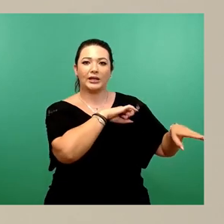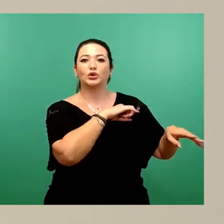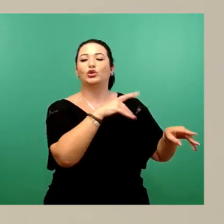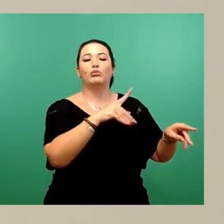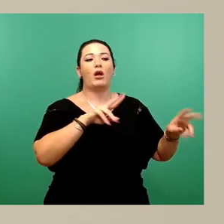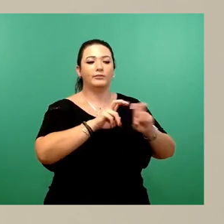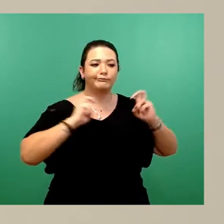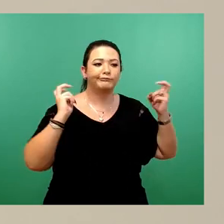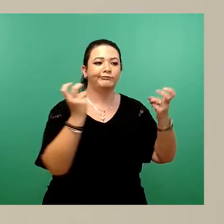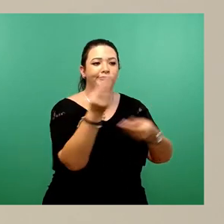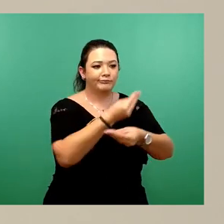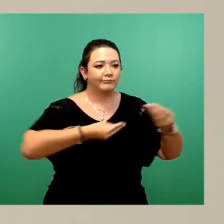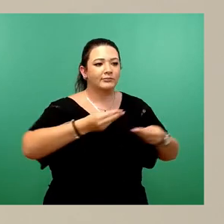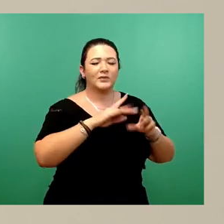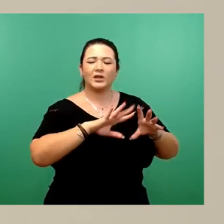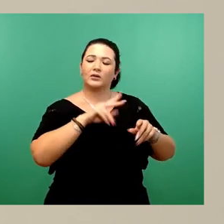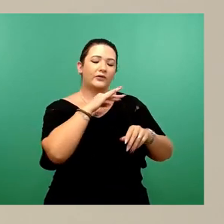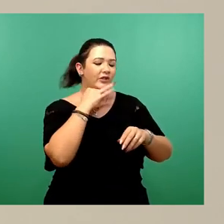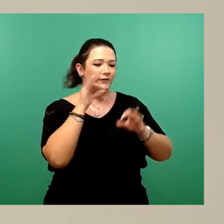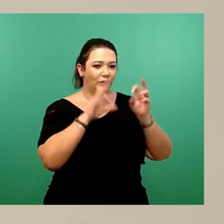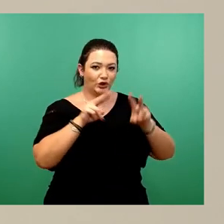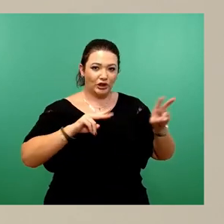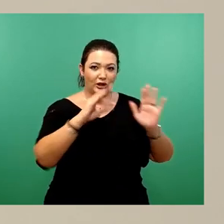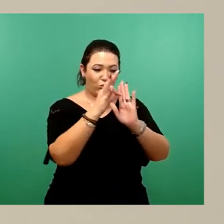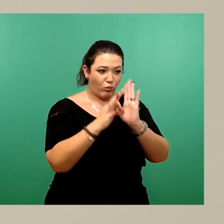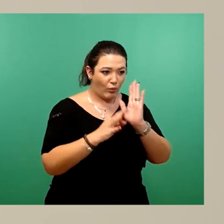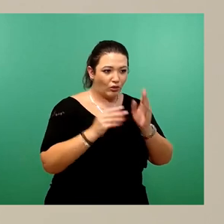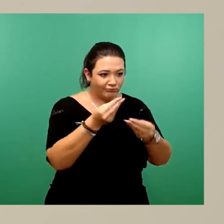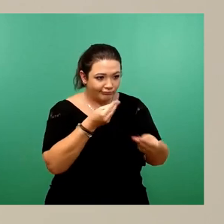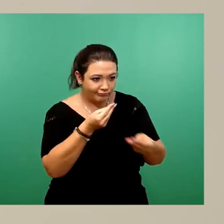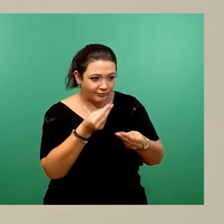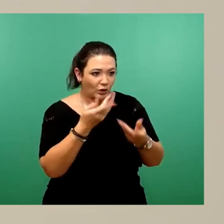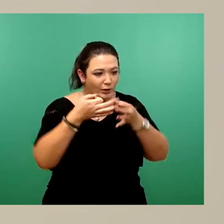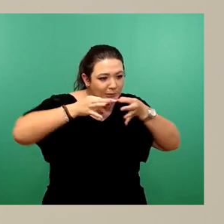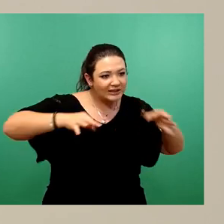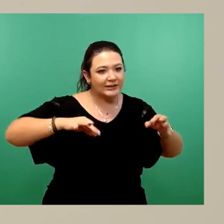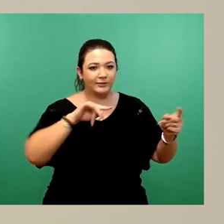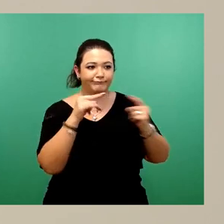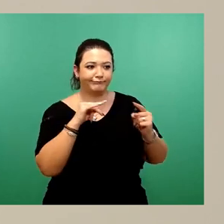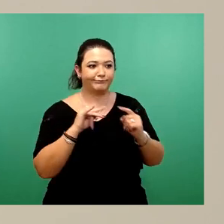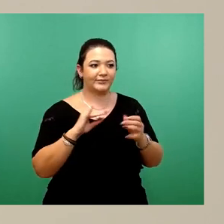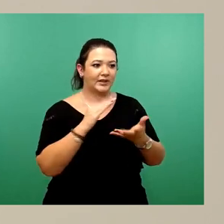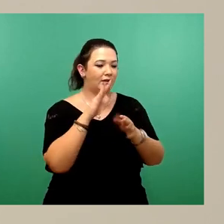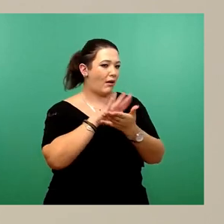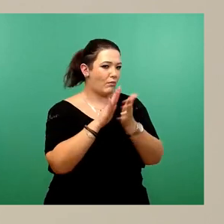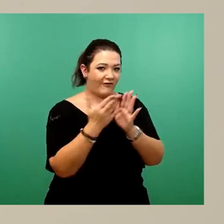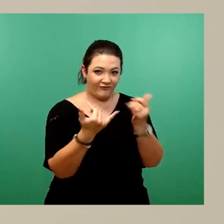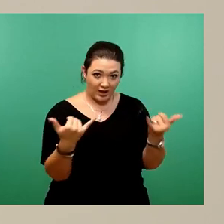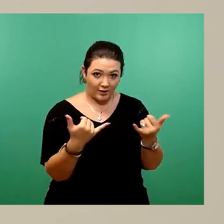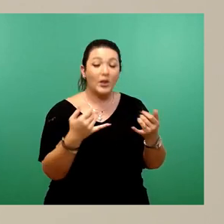Klima, Energie und so weiter fortgeschrieben und präzisiert. Auf dieser Grundlage wird aktuell der Bebauungsplanentwurf